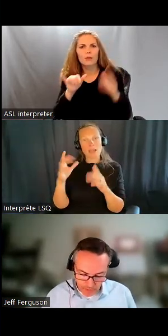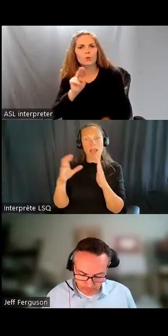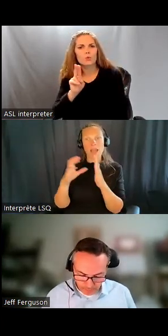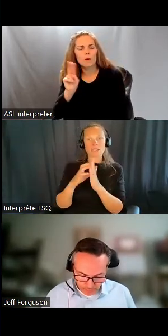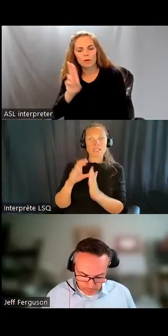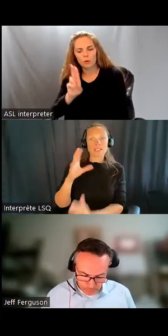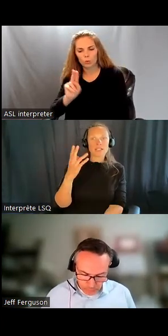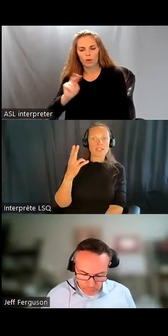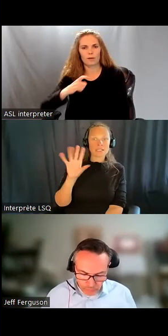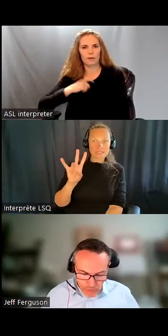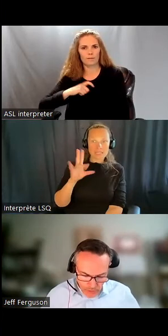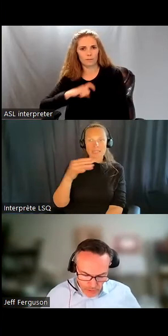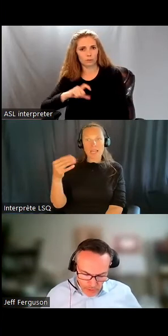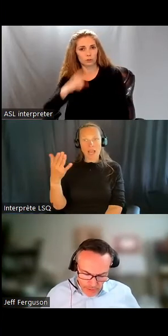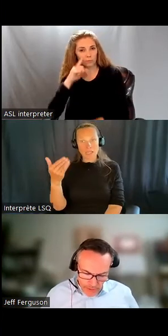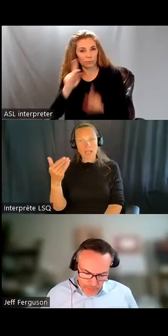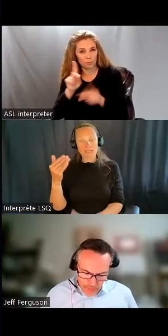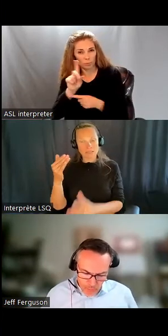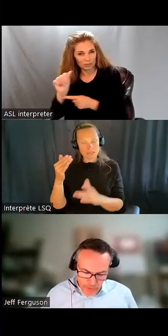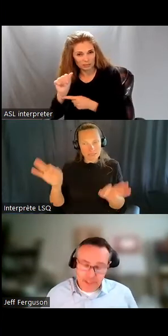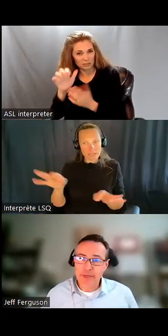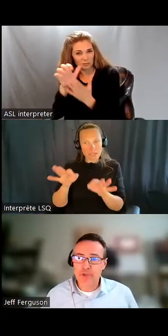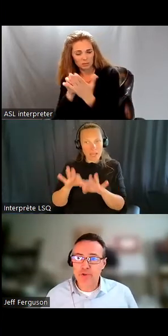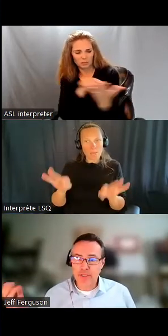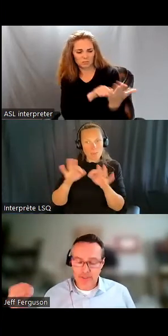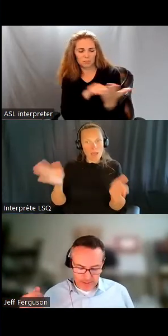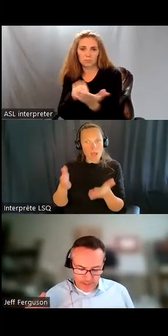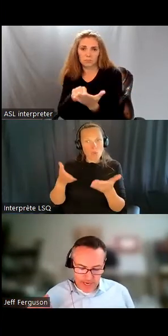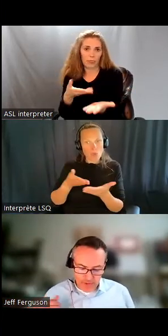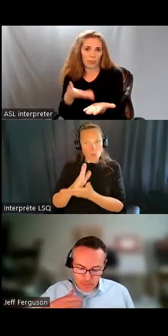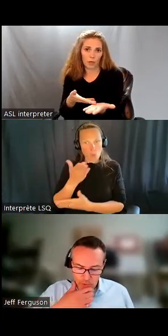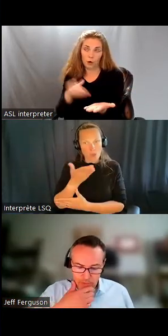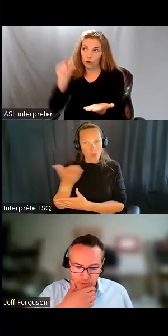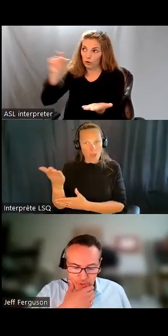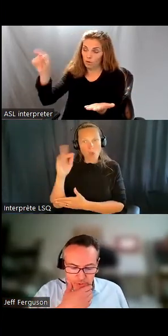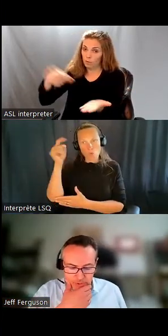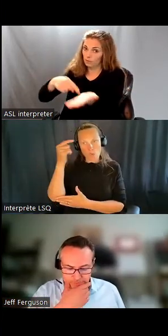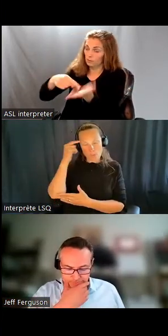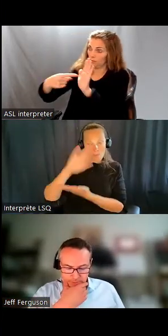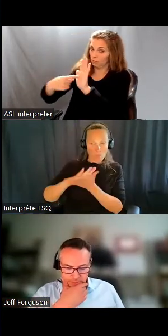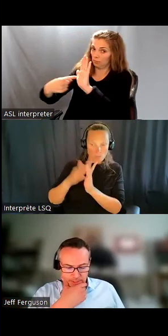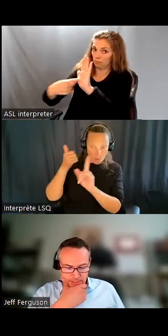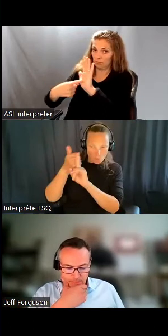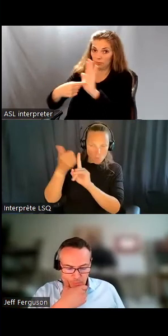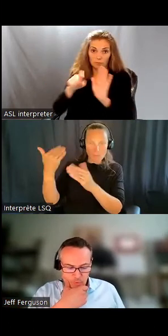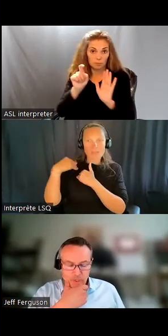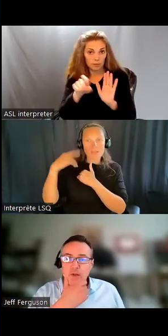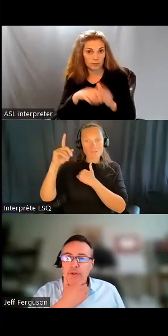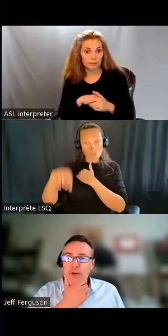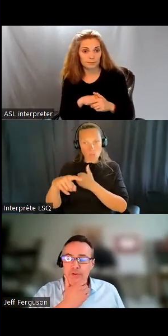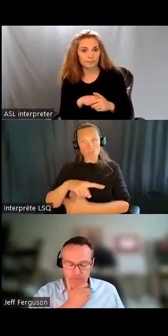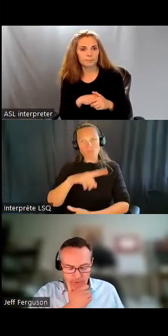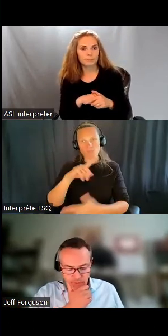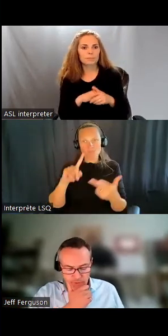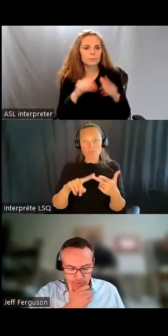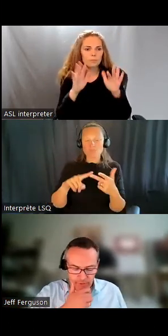droits et il faut que le gouvernement soit responsable. On doit s'assurer que les programmes de logements